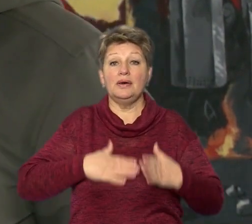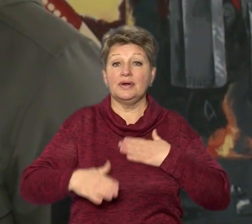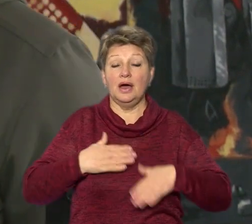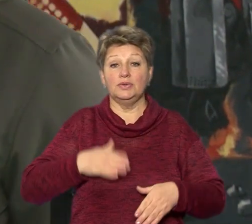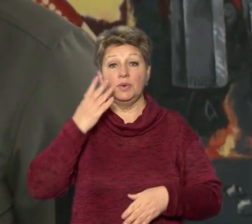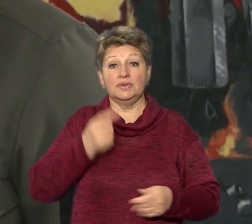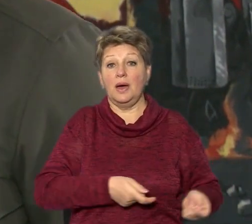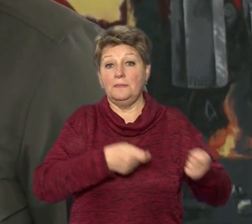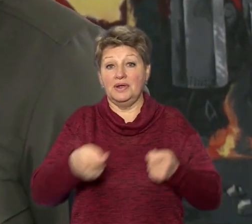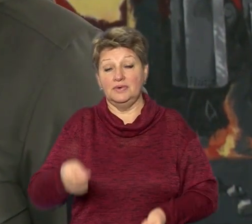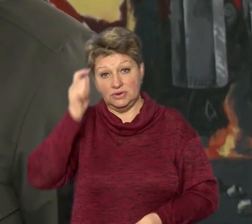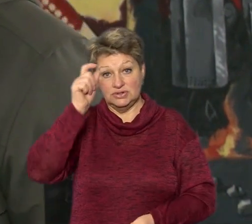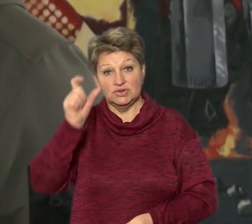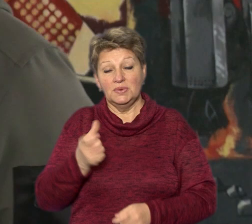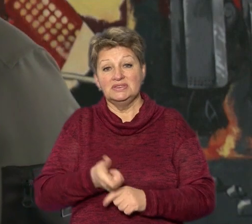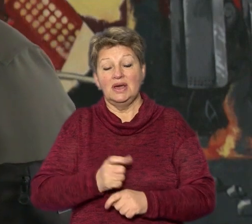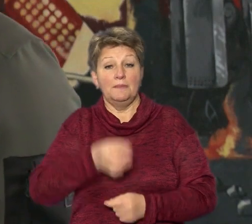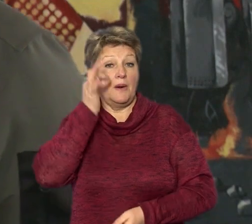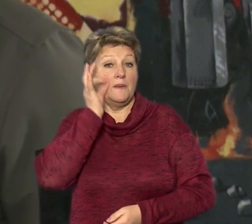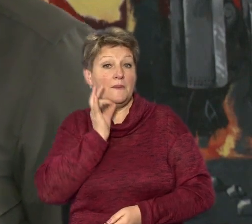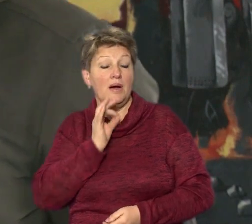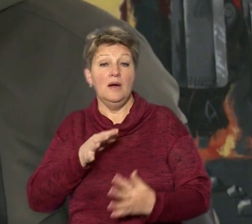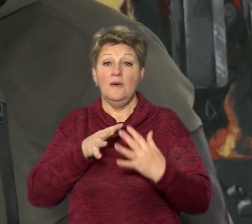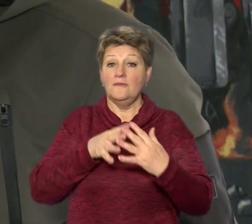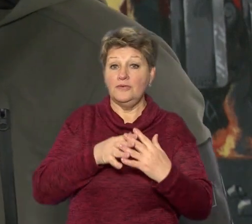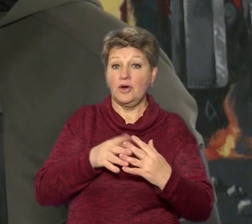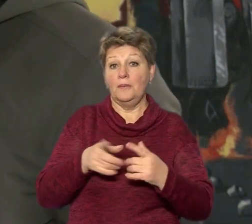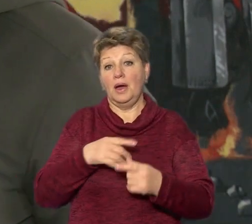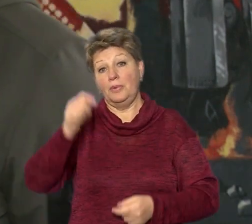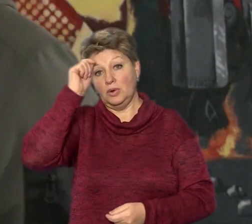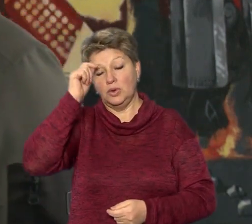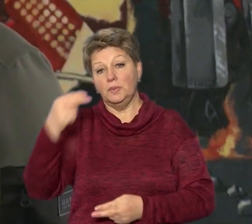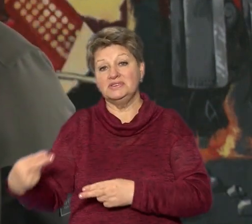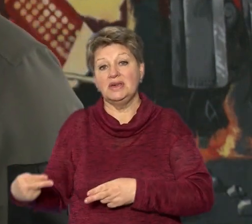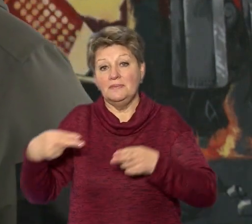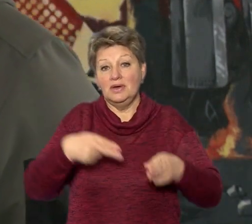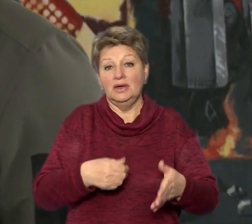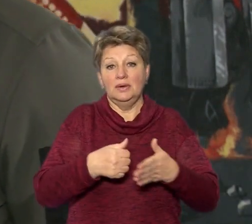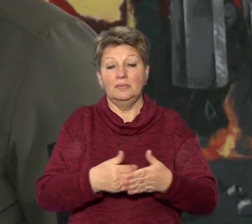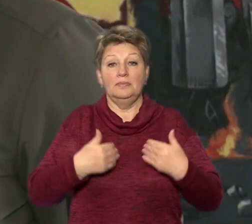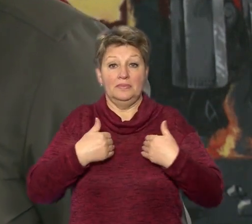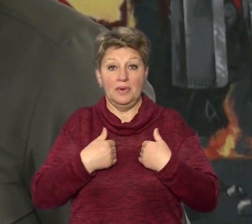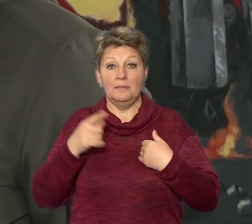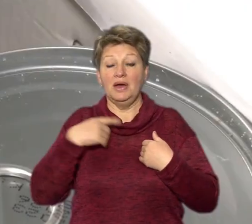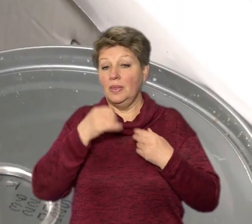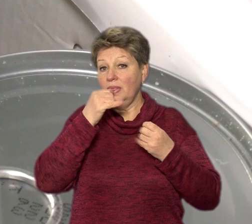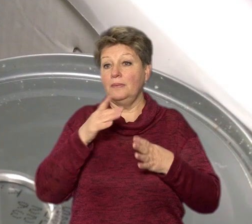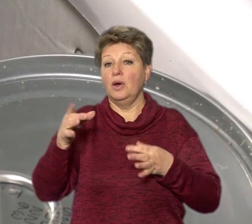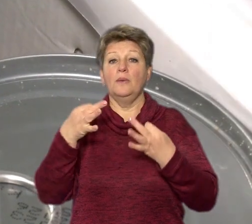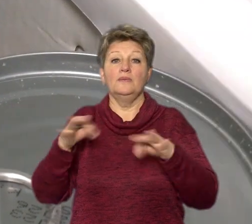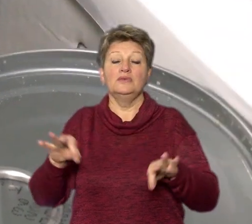смачні речі. Передаємо тоді, коли або в є поїздка на фронт, або коли хлопці заїжджають сюди до нас, ми також не можемо відправити їх з пустими руками.